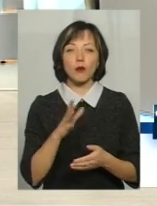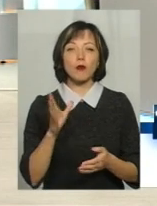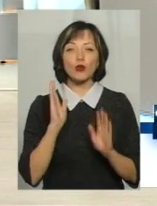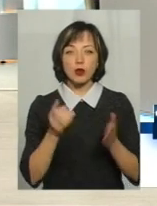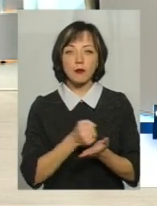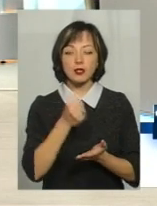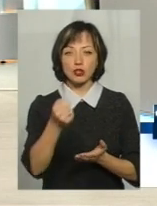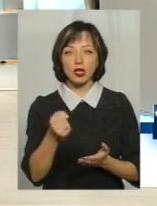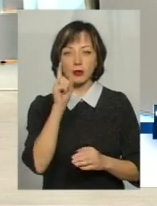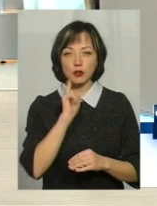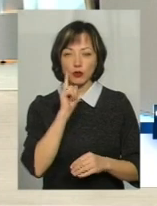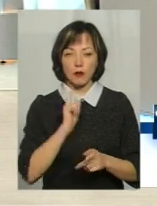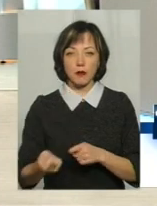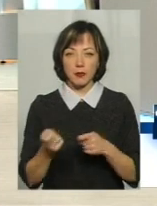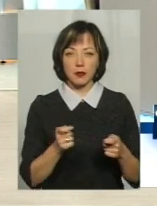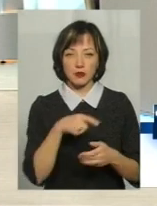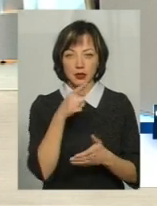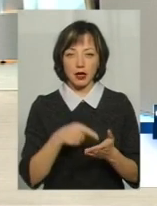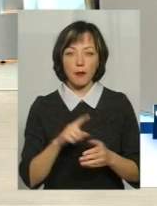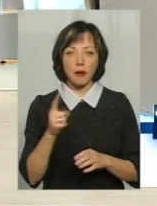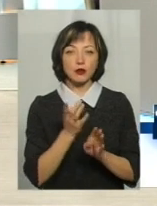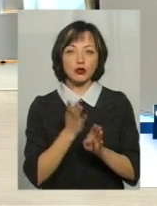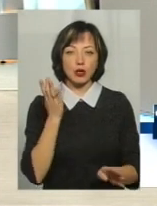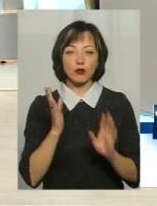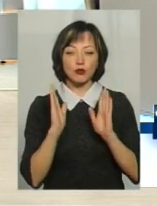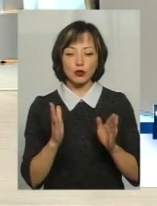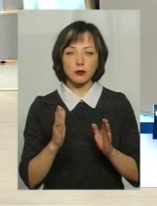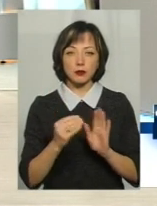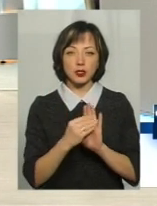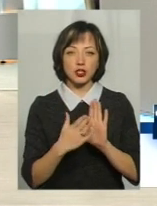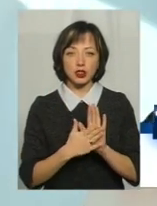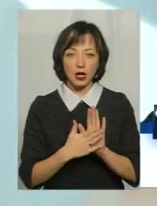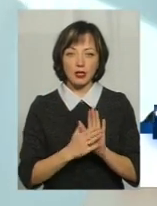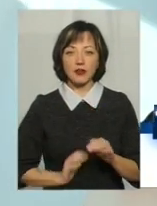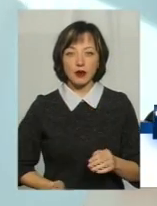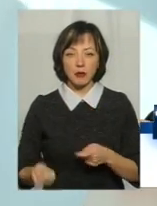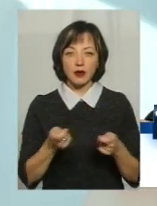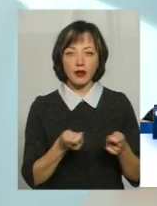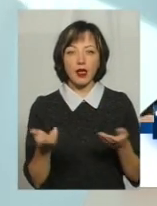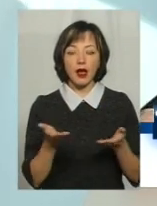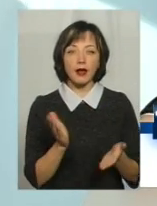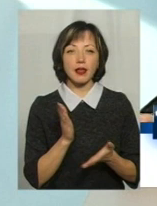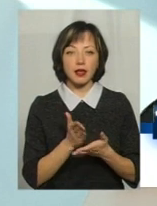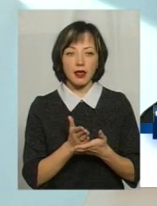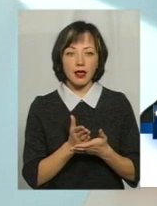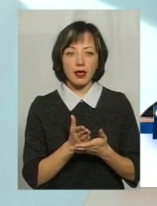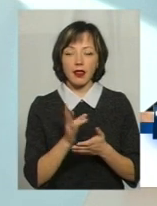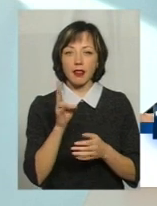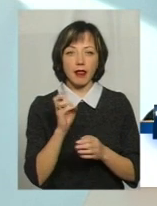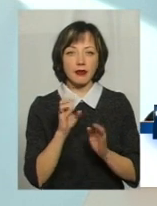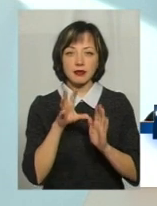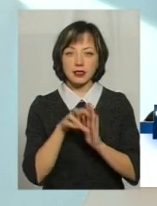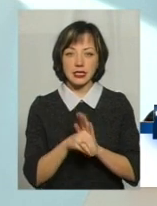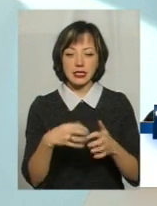тимчасових перевізників? По-перше, в першу чергу будемо призначати тих перевізників, яких є незадійний